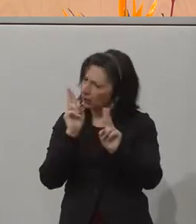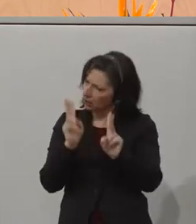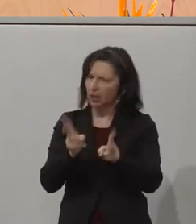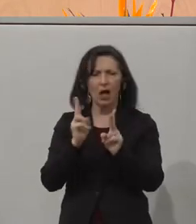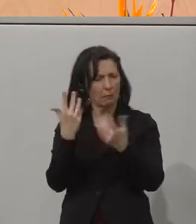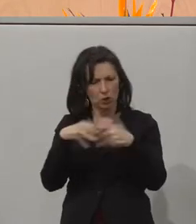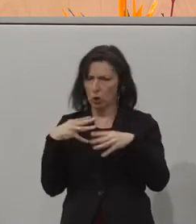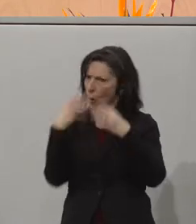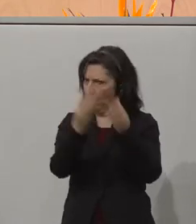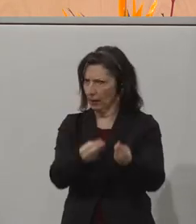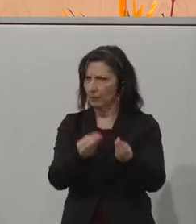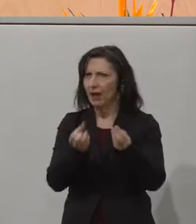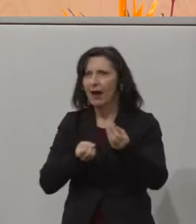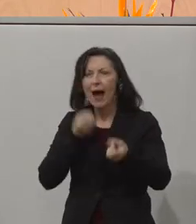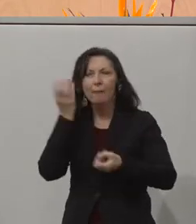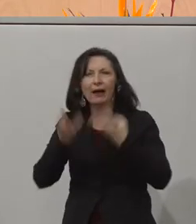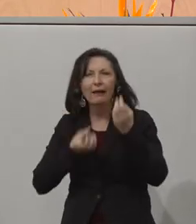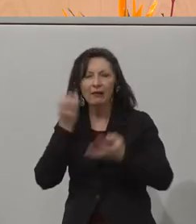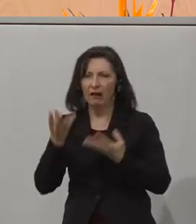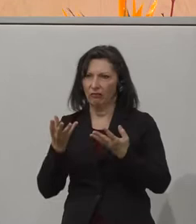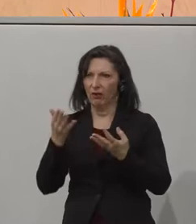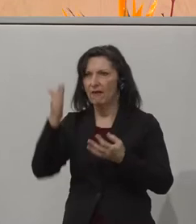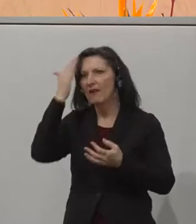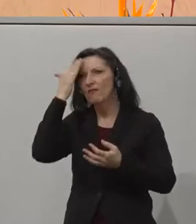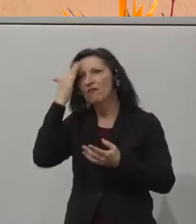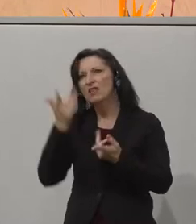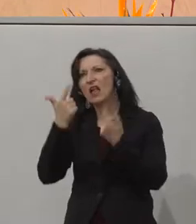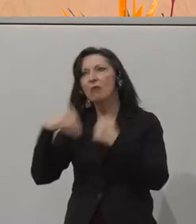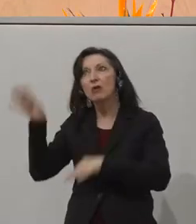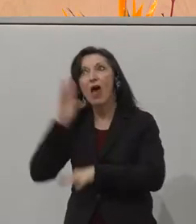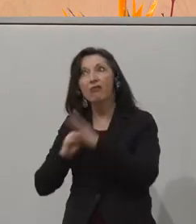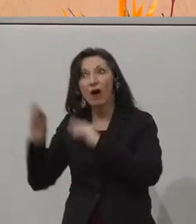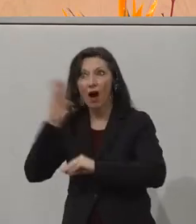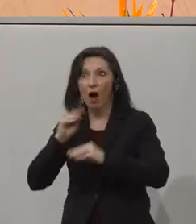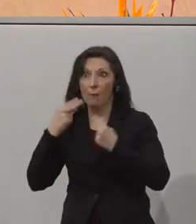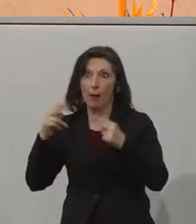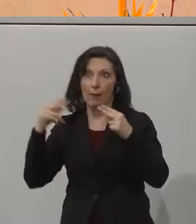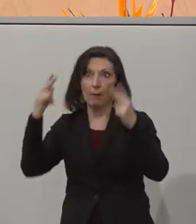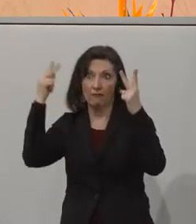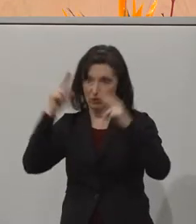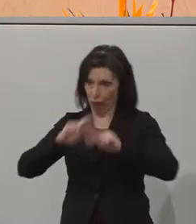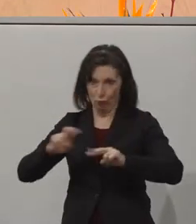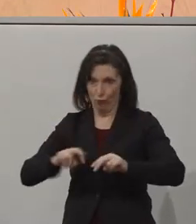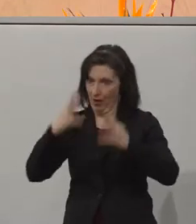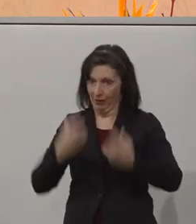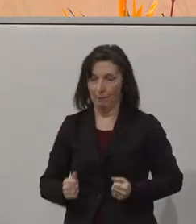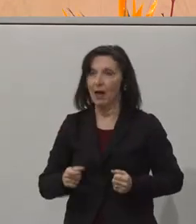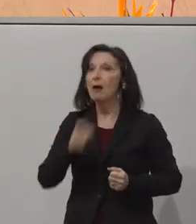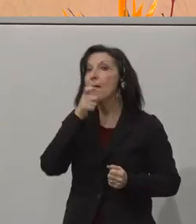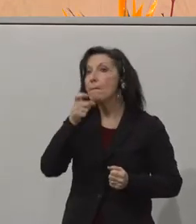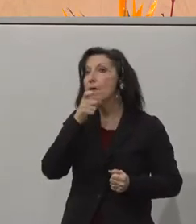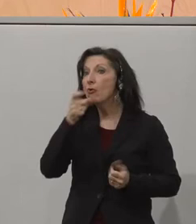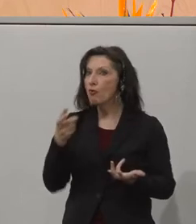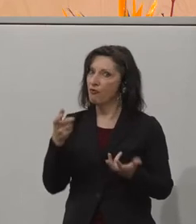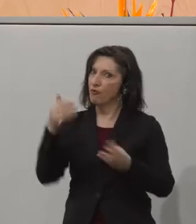weil Kreativität und Erfahrungswissen wieder eine größere Rolle spielt. Auch das zeigen alle Studien. Berufe, deren Anteil an